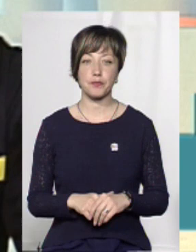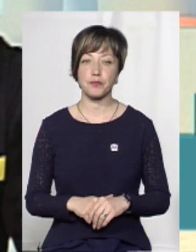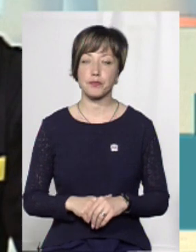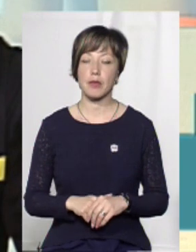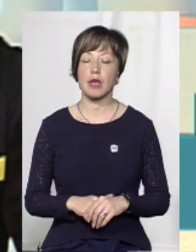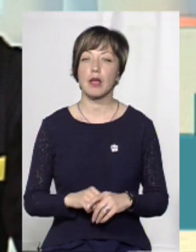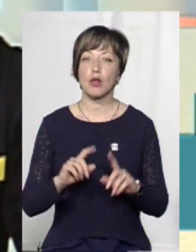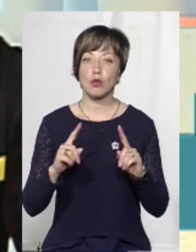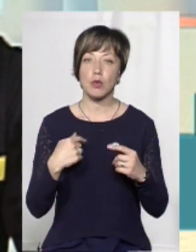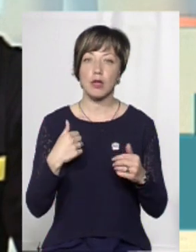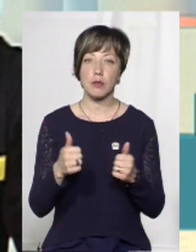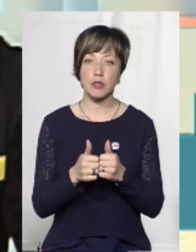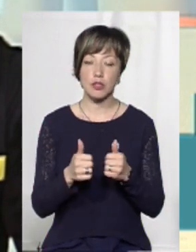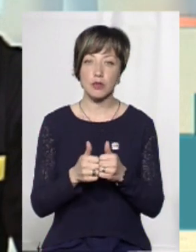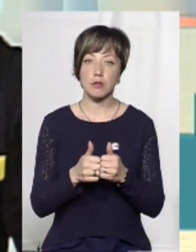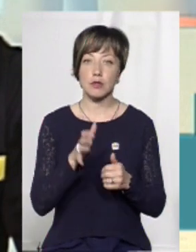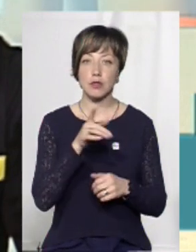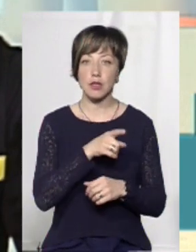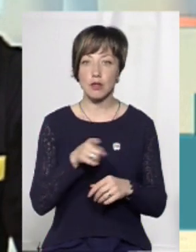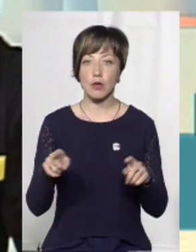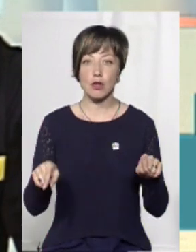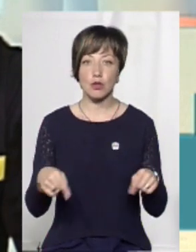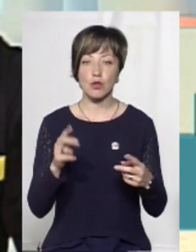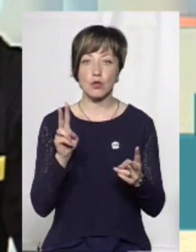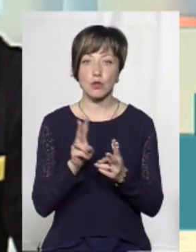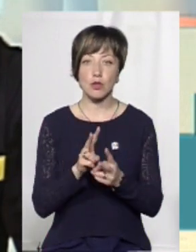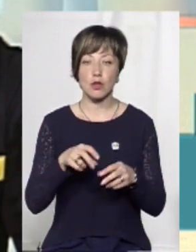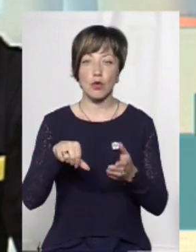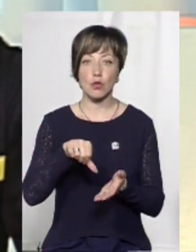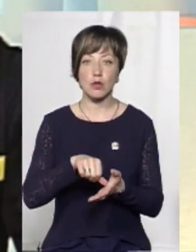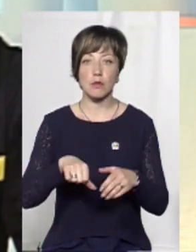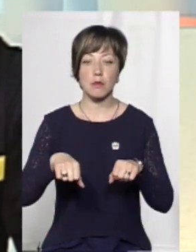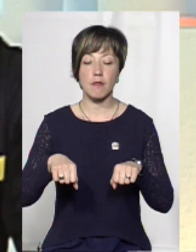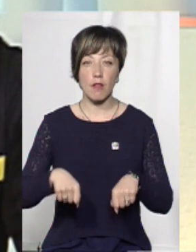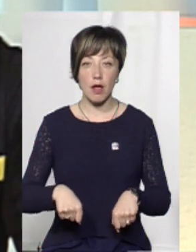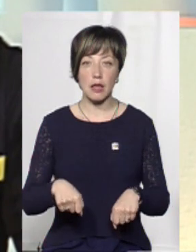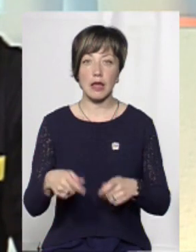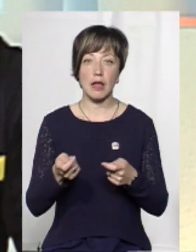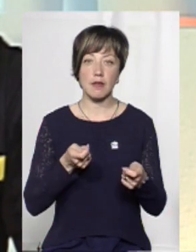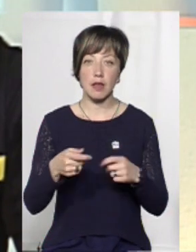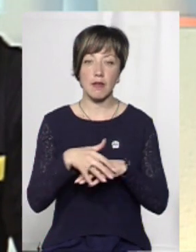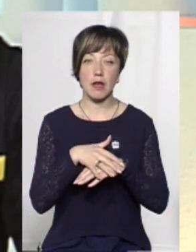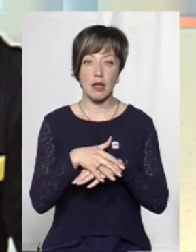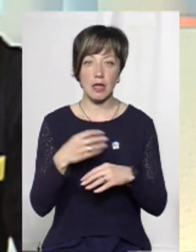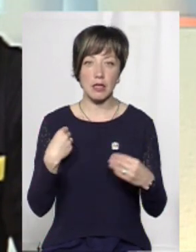Думаю, найближчим часом буде організовано зустріч за участю міської влади, за участю керівників ринків.